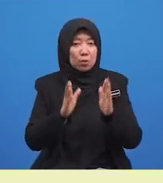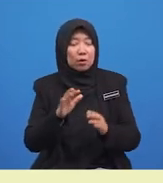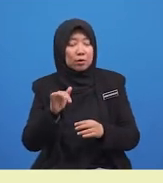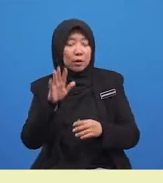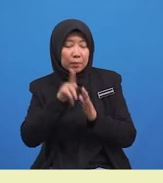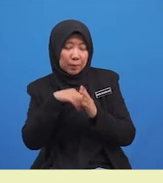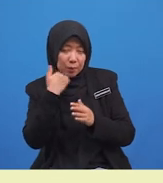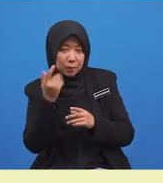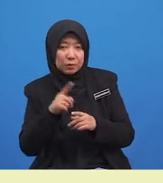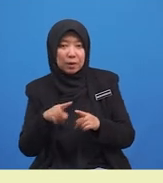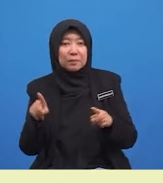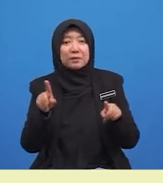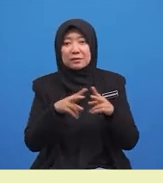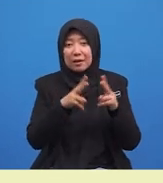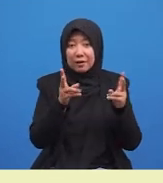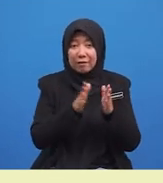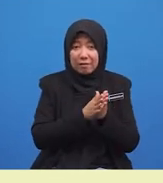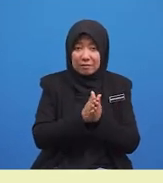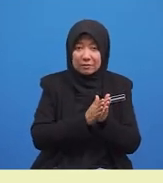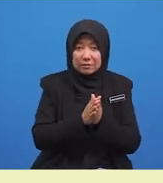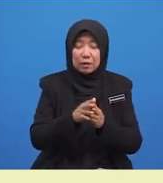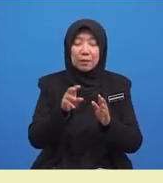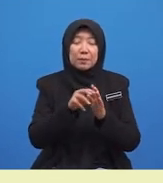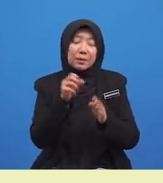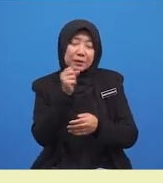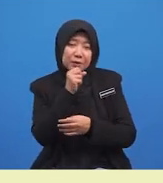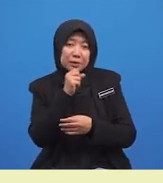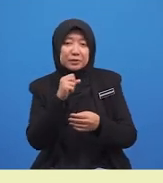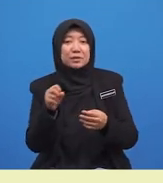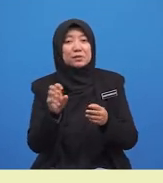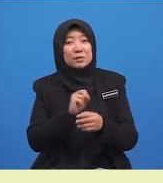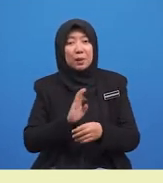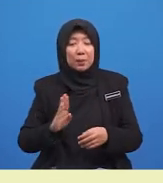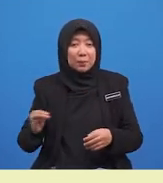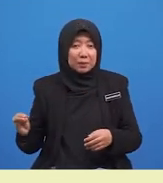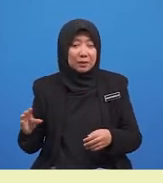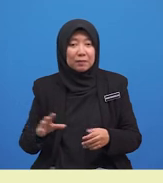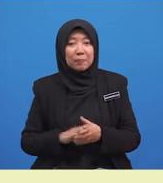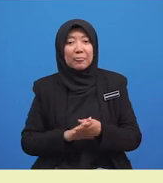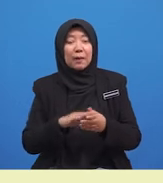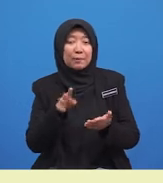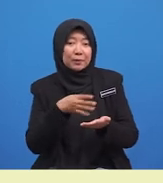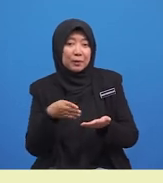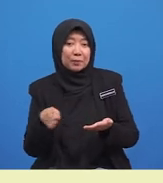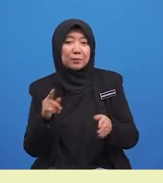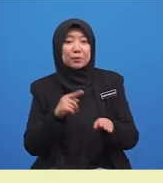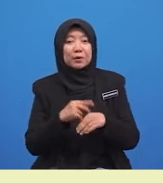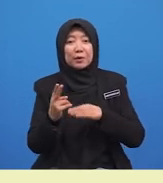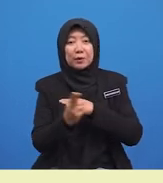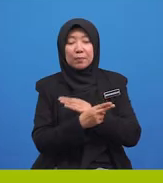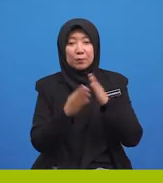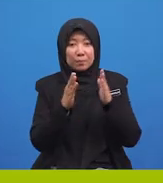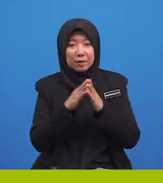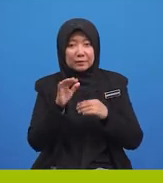pemalu tetapi sangat rajin. Menyanyi sambil menyapu sampah di halaman rumahnya.